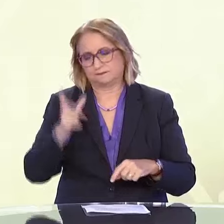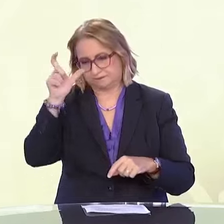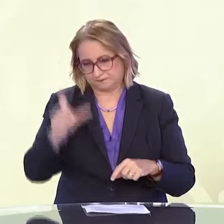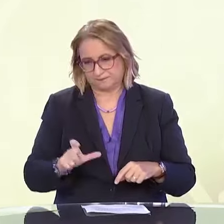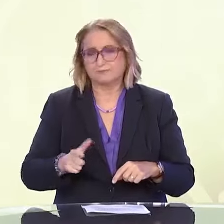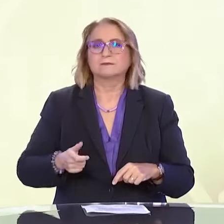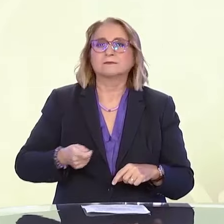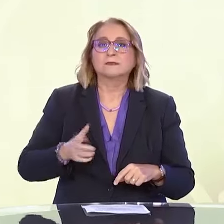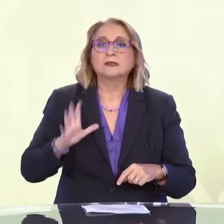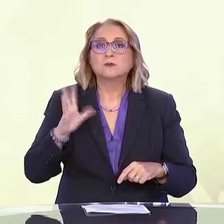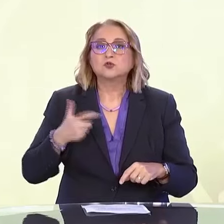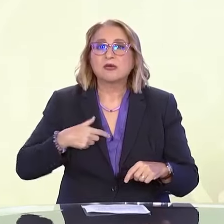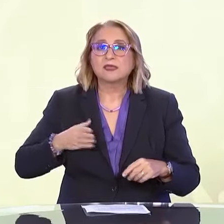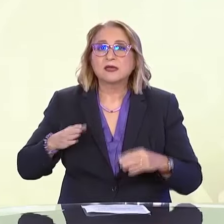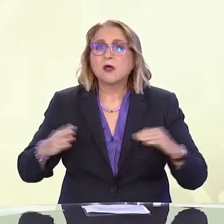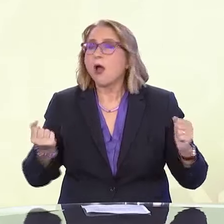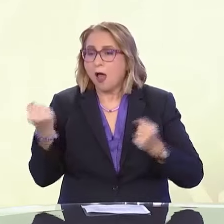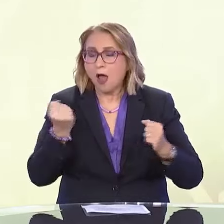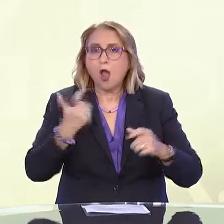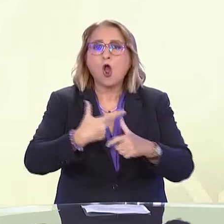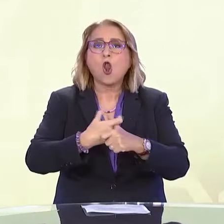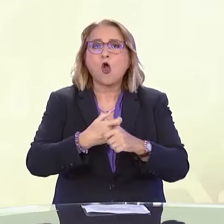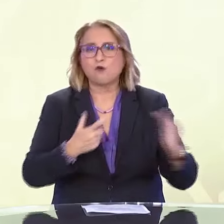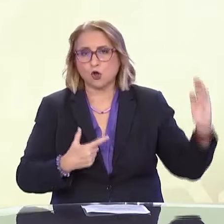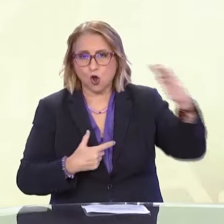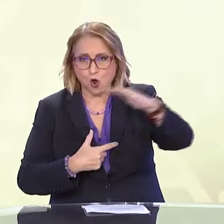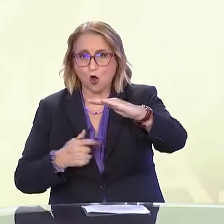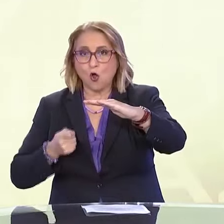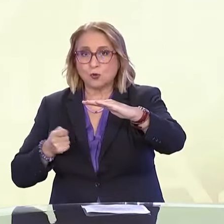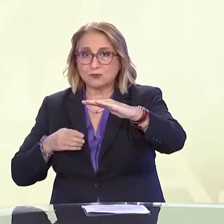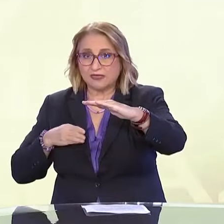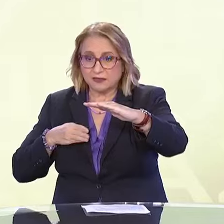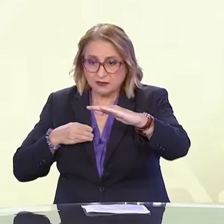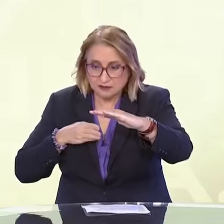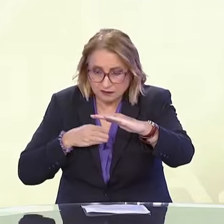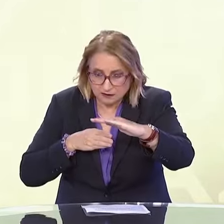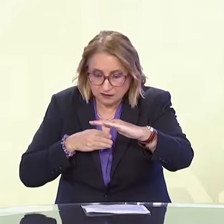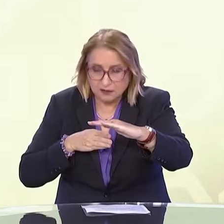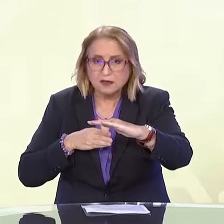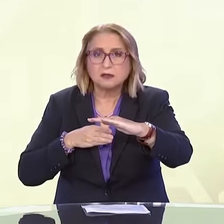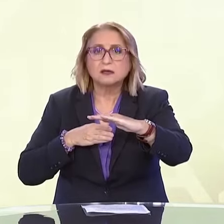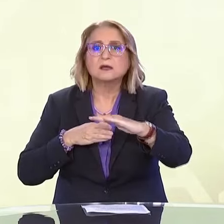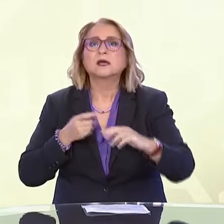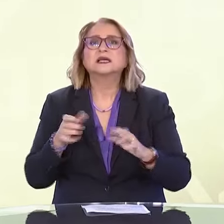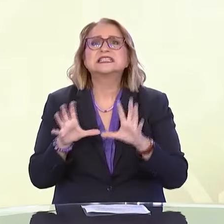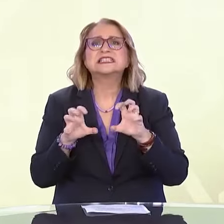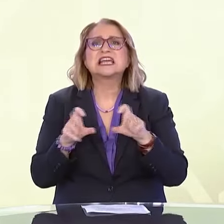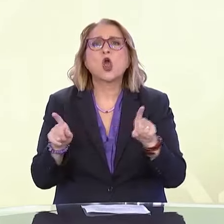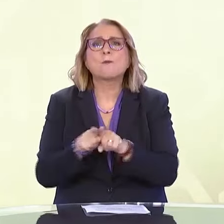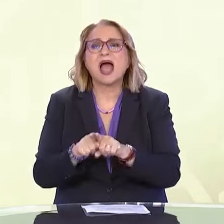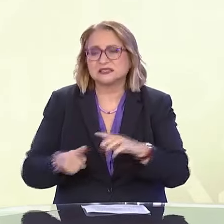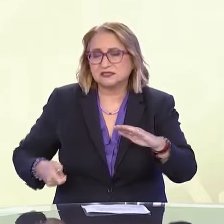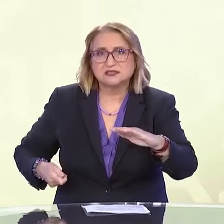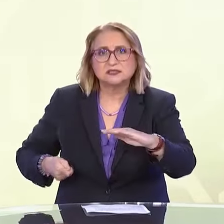και συναντά τεράστια αντίσταση είτε από τον οδηγό είτε από άλλους επιβάτες. Αυτό που χρειάζεται να γνωρίζει ο κόσμος είναι ότι οι σκύλοι οδηγοί βάσει νομοθεσίας